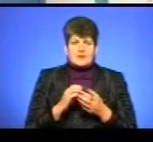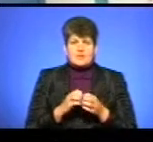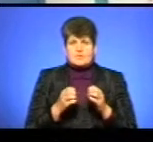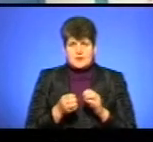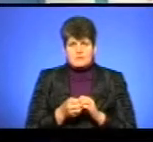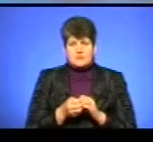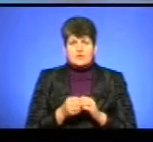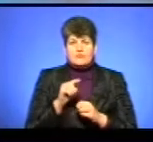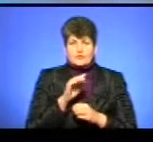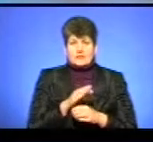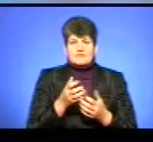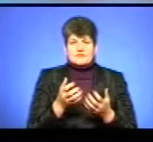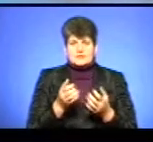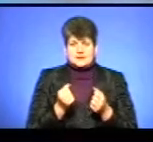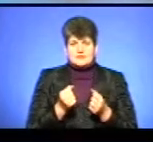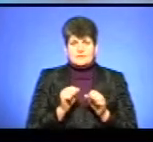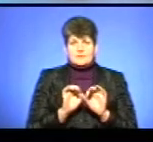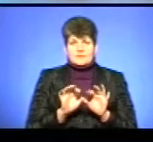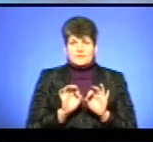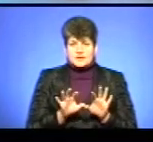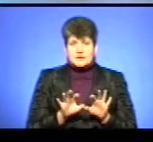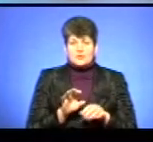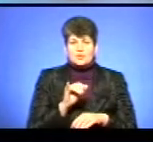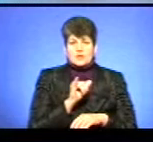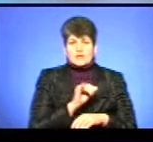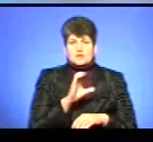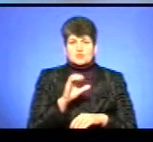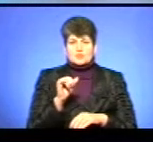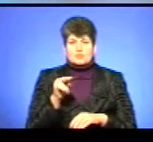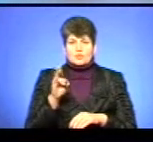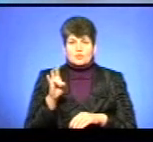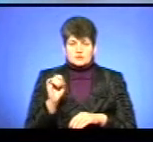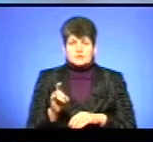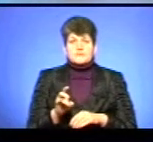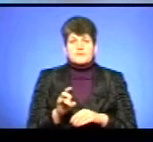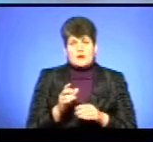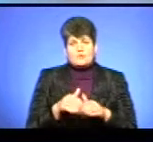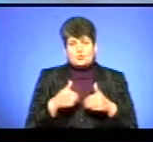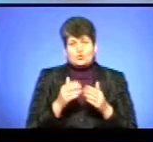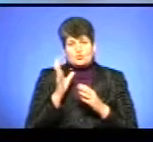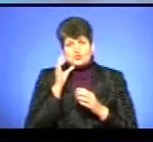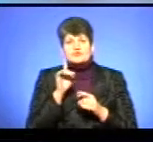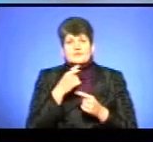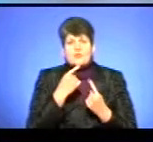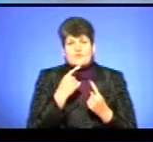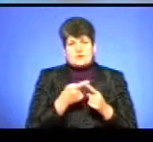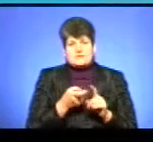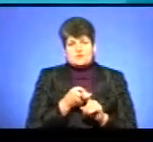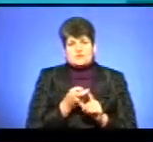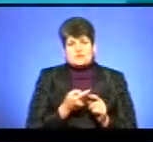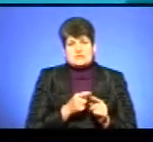вони взяли коментар Уляни Сипрун, міністр охорони здоров'я. Я пропоную зараз послухати, що вона каже стосовно цього.